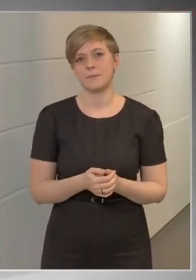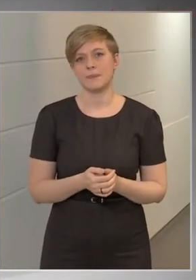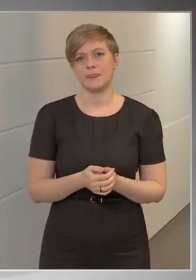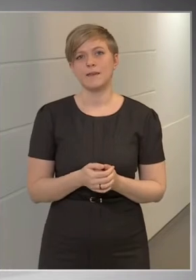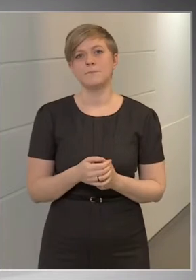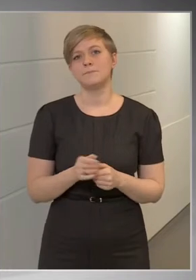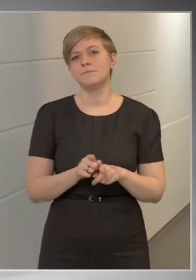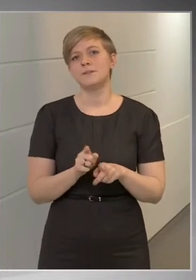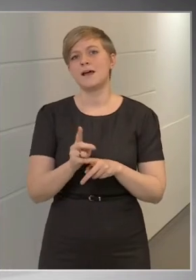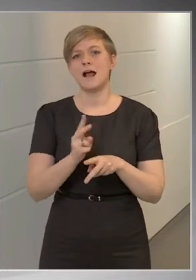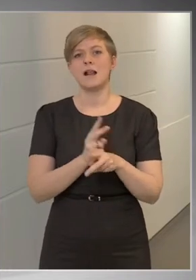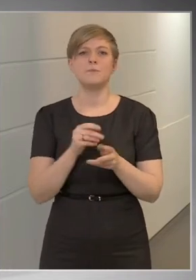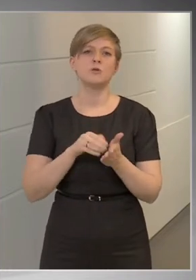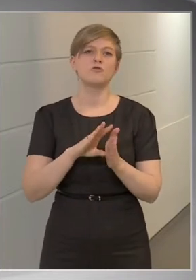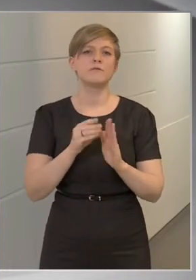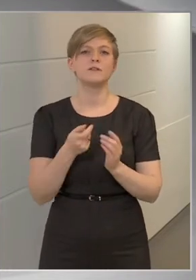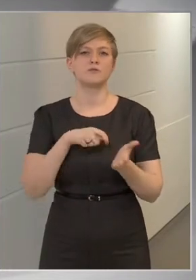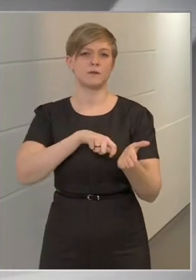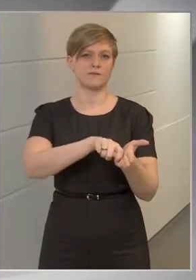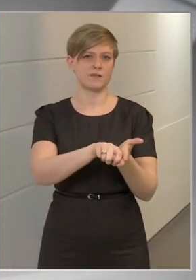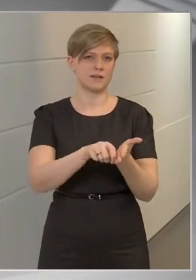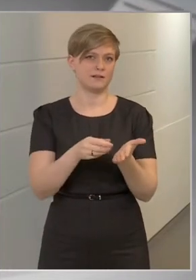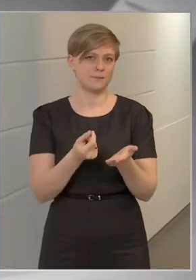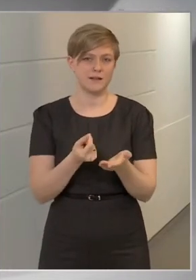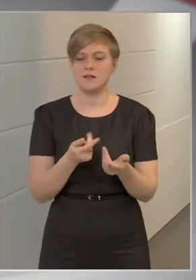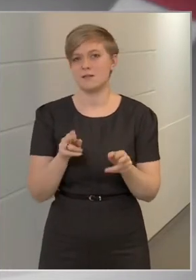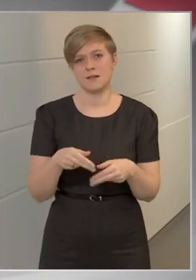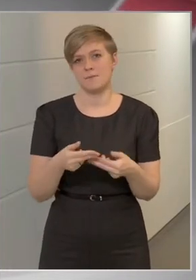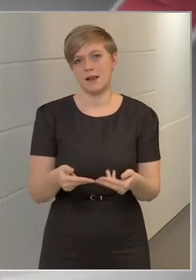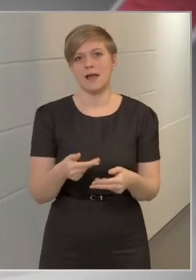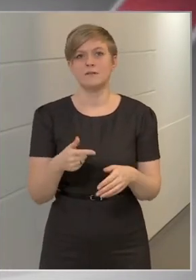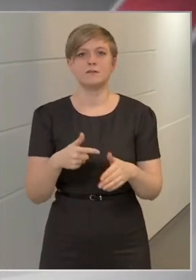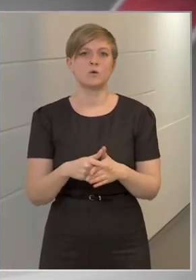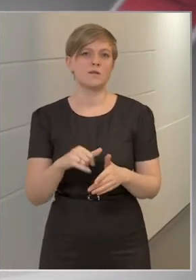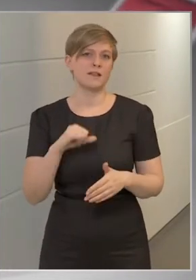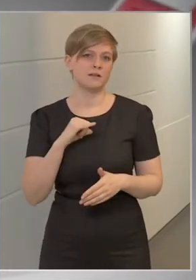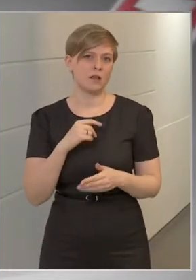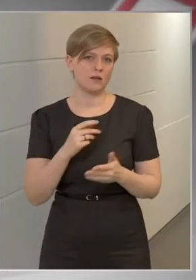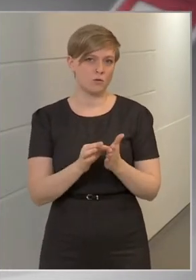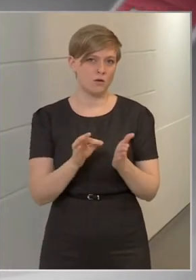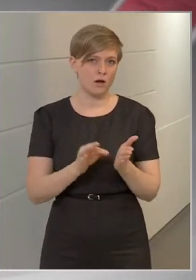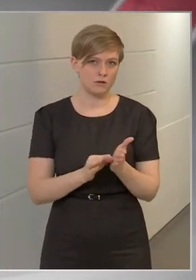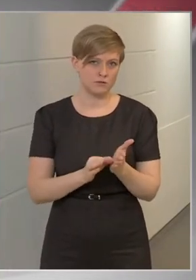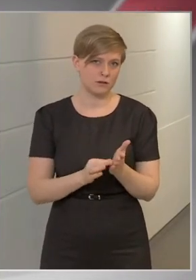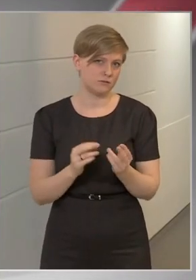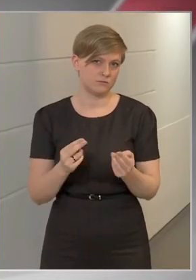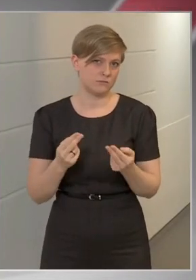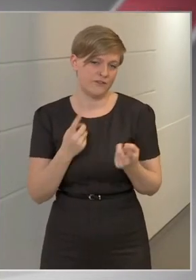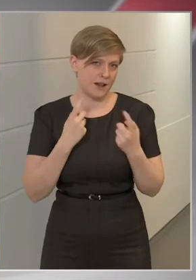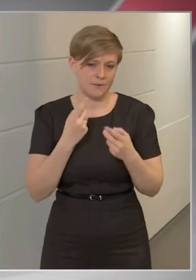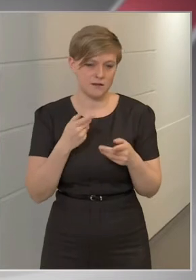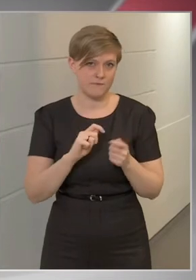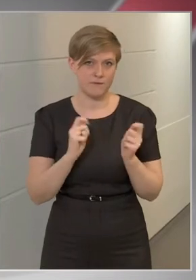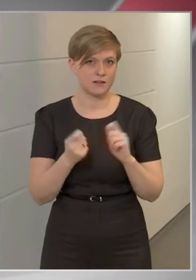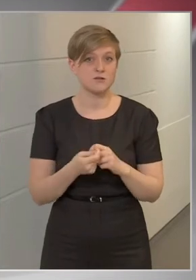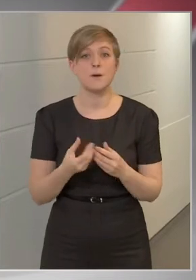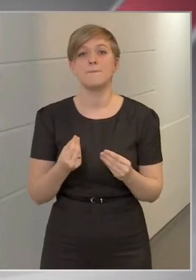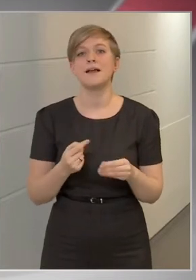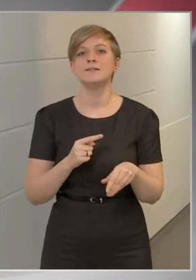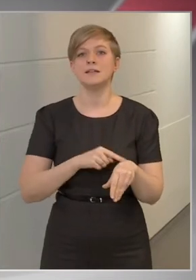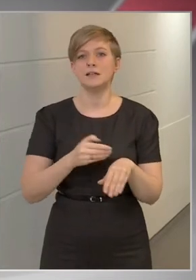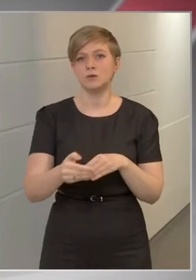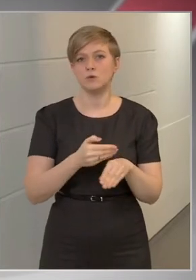az, mint állami költségvetésből kifizetett pénz, ezért az nem minősület közérdekű adatnak, úgyhogy a véleményem nem változott. Az, hogy mennyi idő alatt